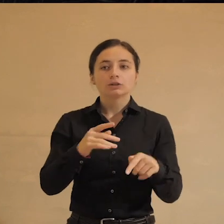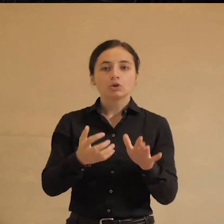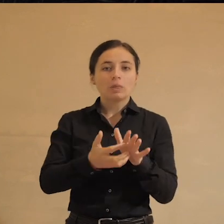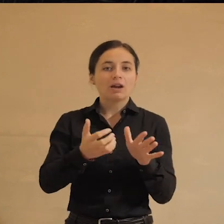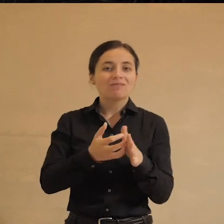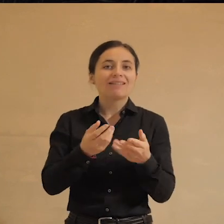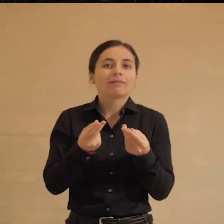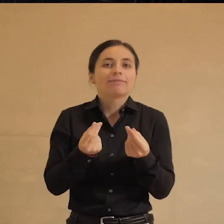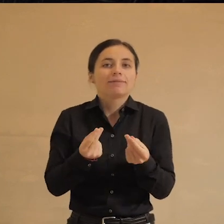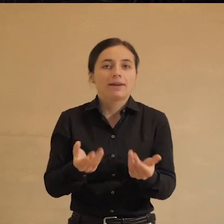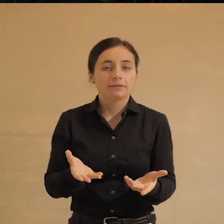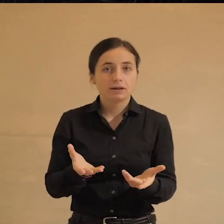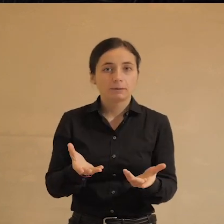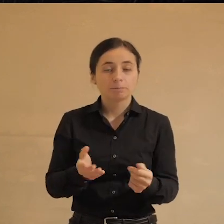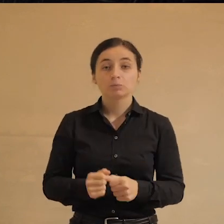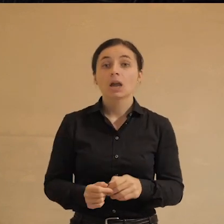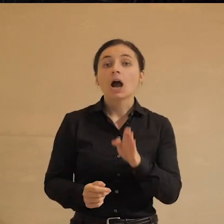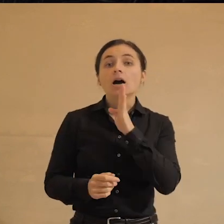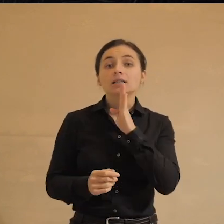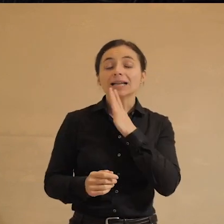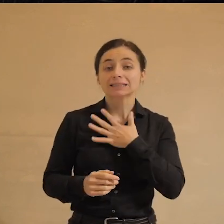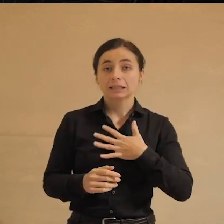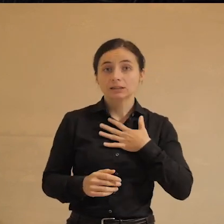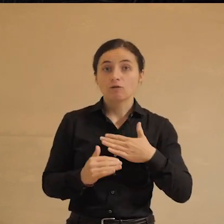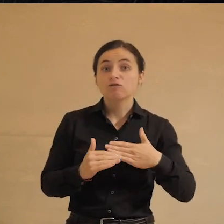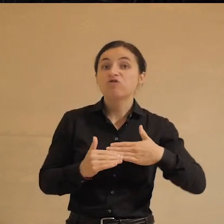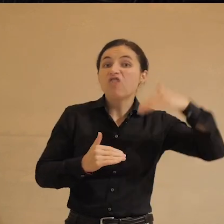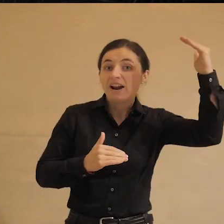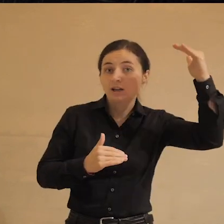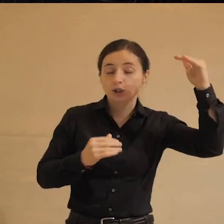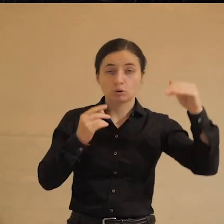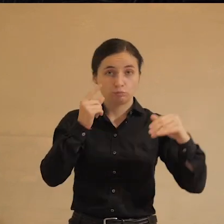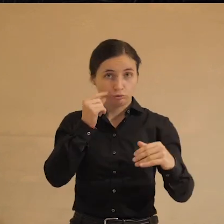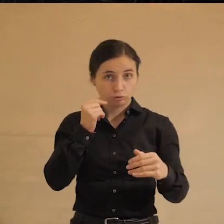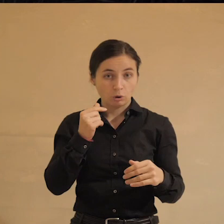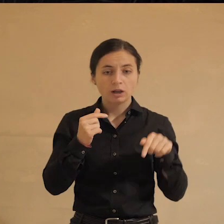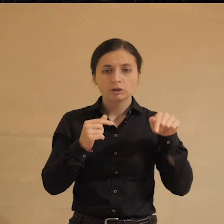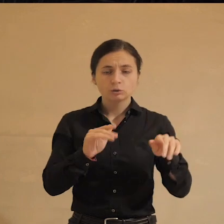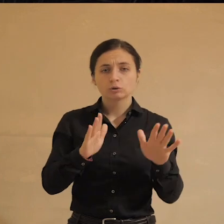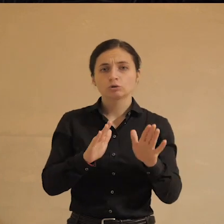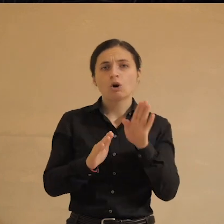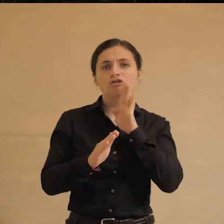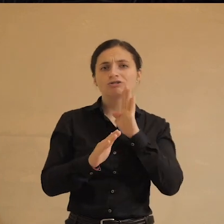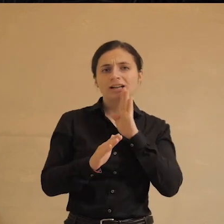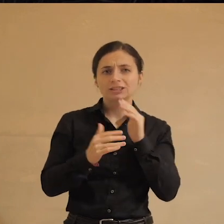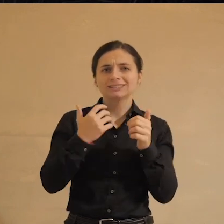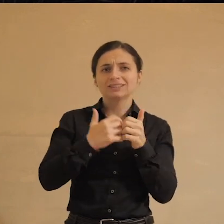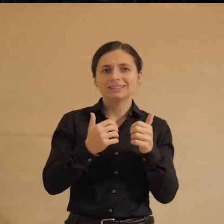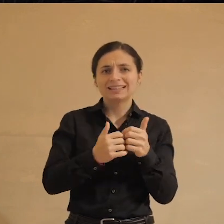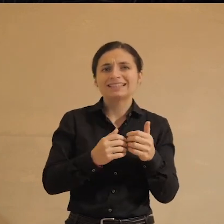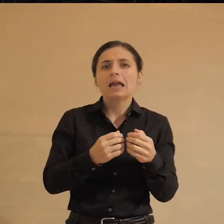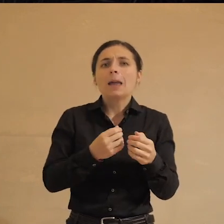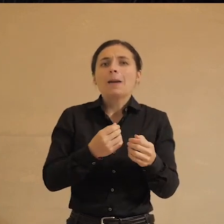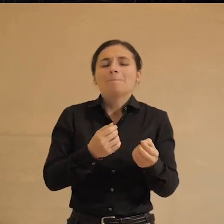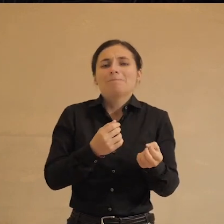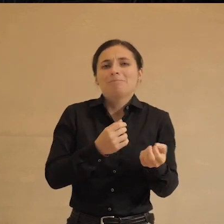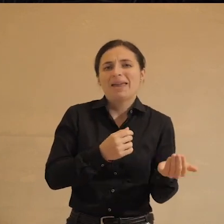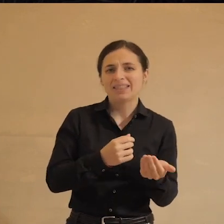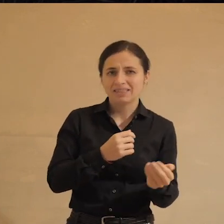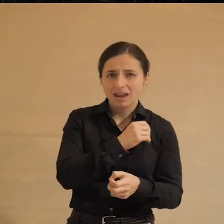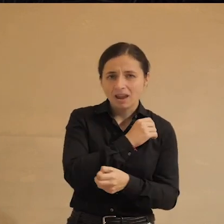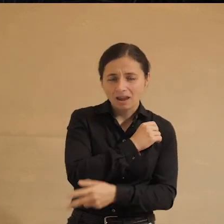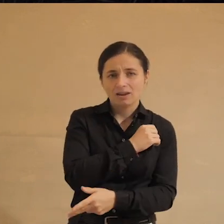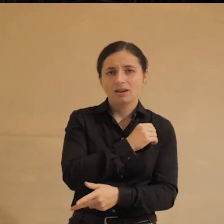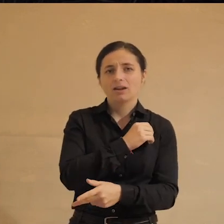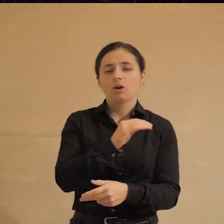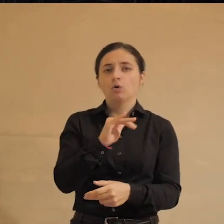хватит денег. Женская тревожность радикально выше мужской. Не только потому, что женщины в среднем беднее, в среднем уязвимее, но и